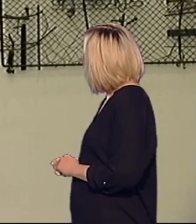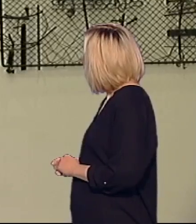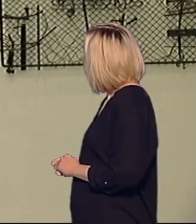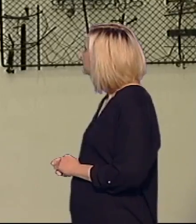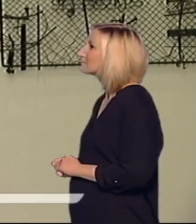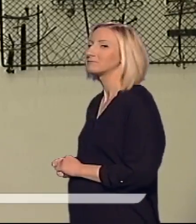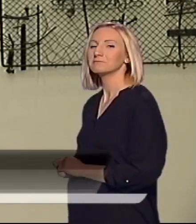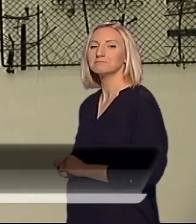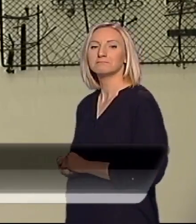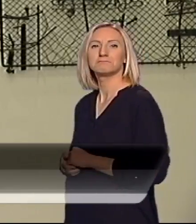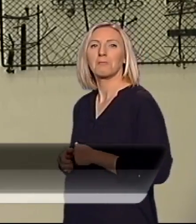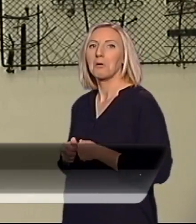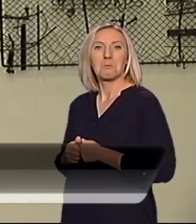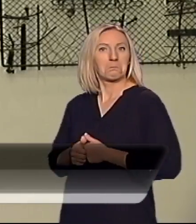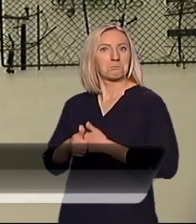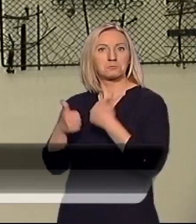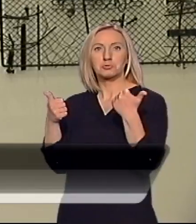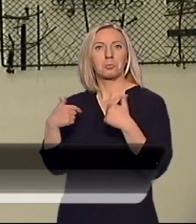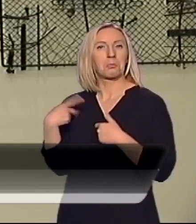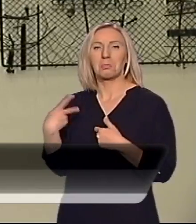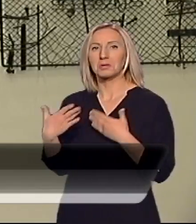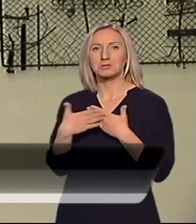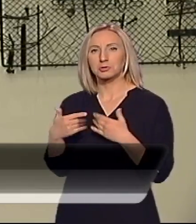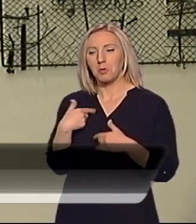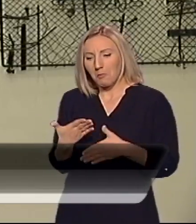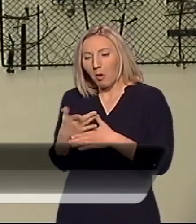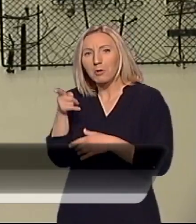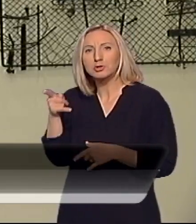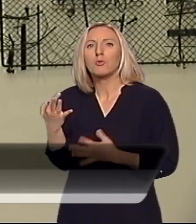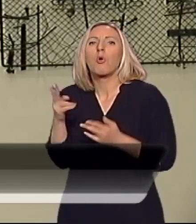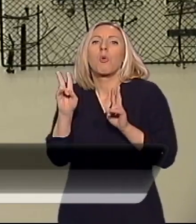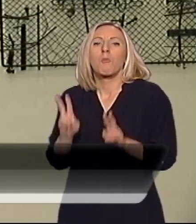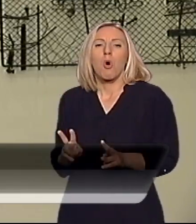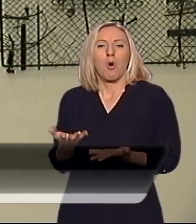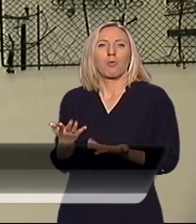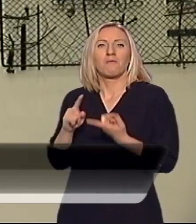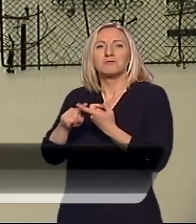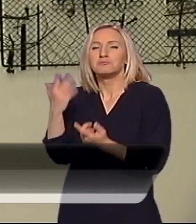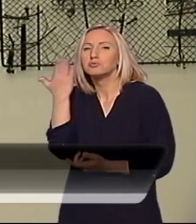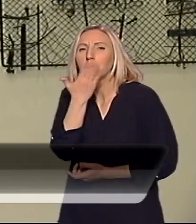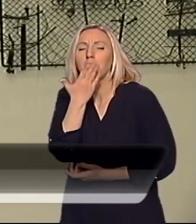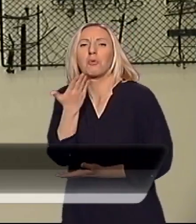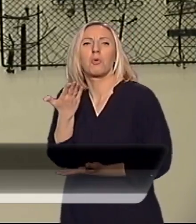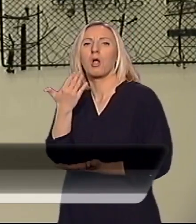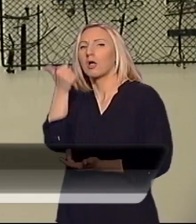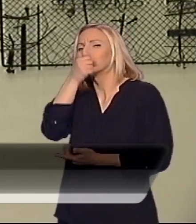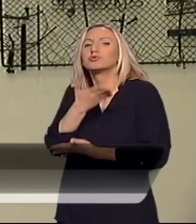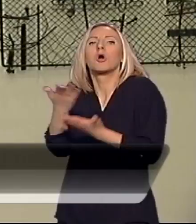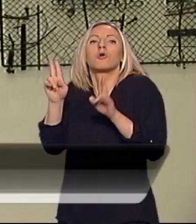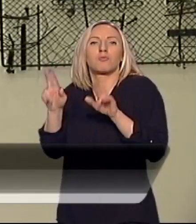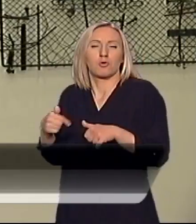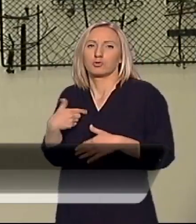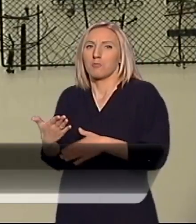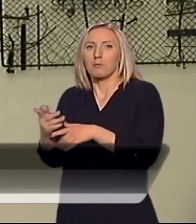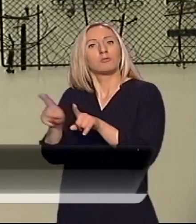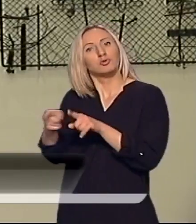Super se slažemo i nekako ja njoj pomažem koliko mogu i oko škole i šta god mogu, a i ona meni, tako